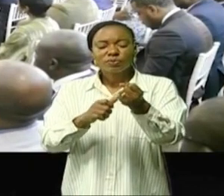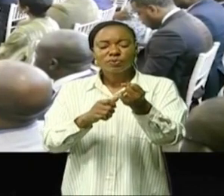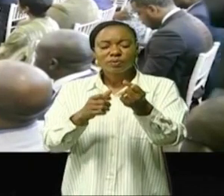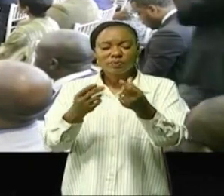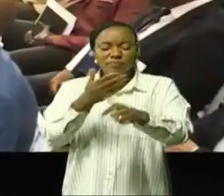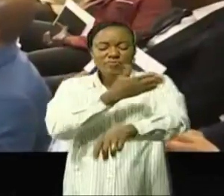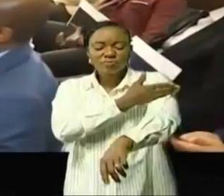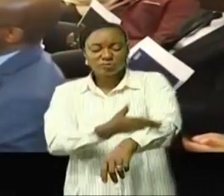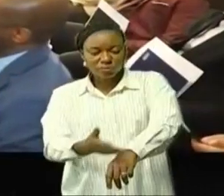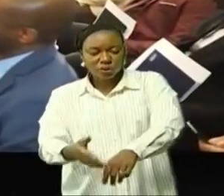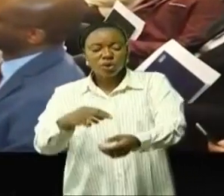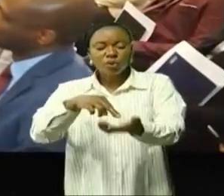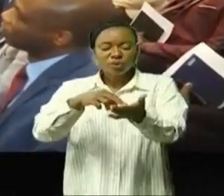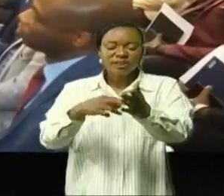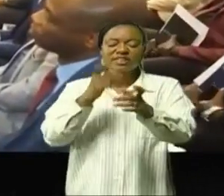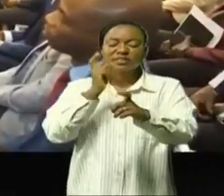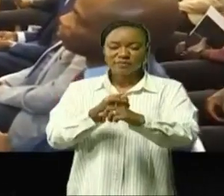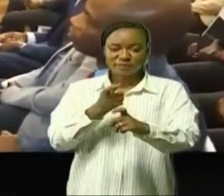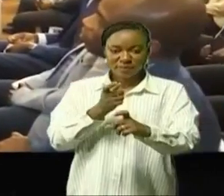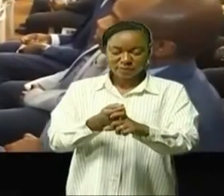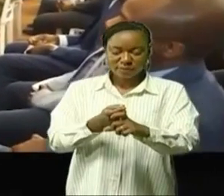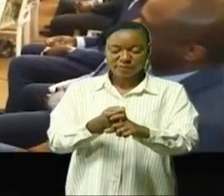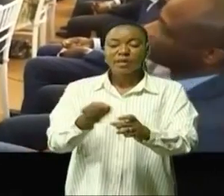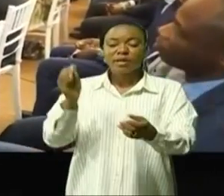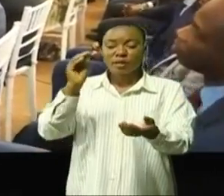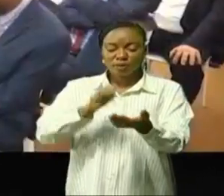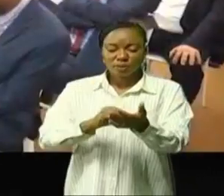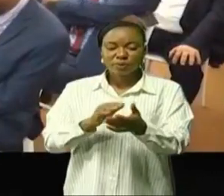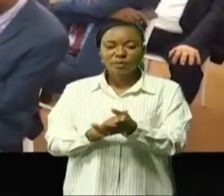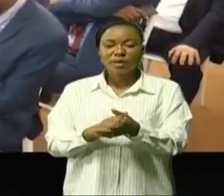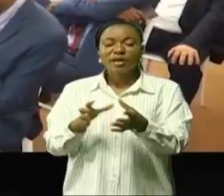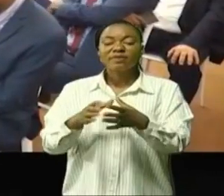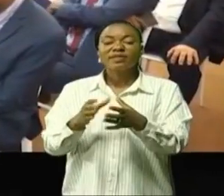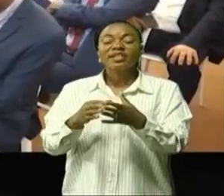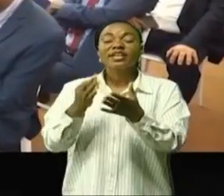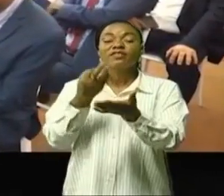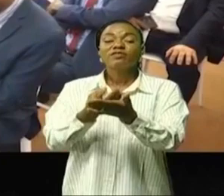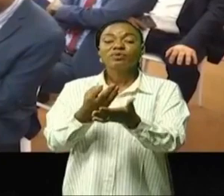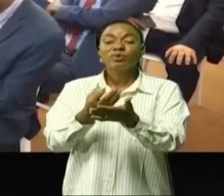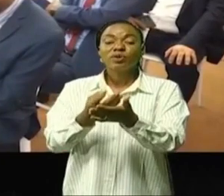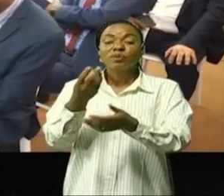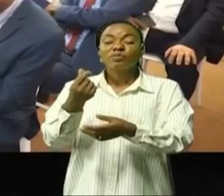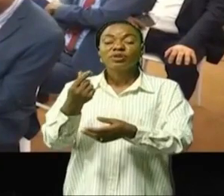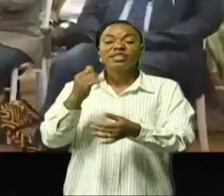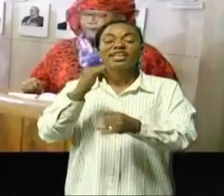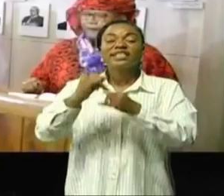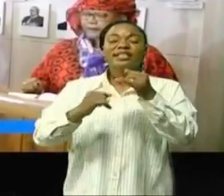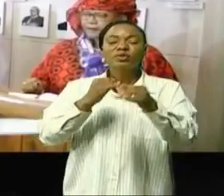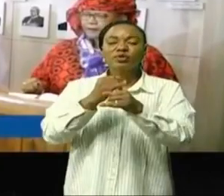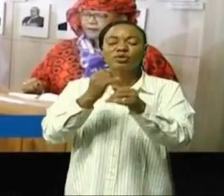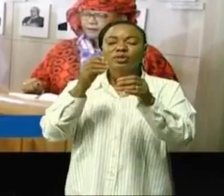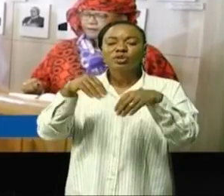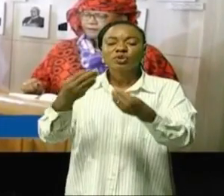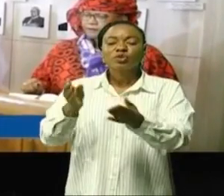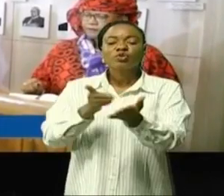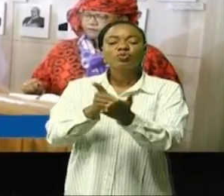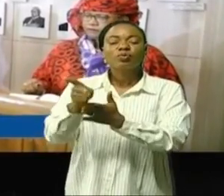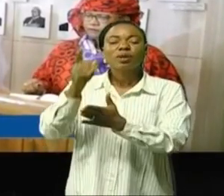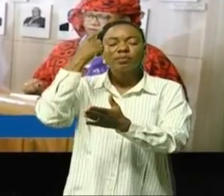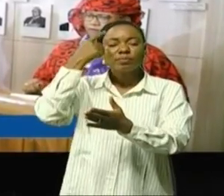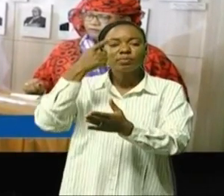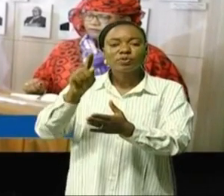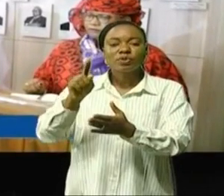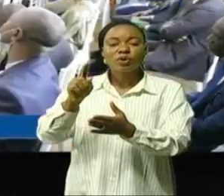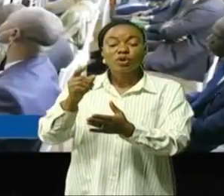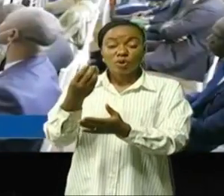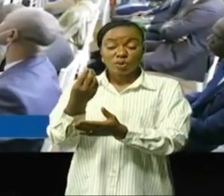cessations de paiement. La conclusion de la deuxième revue avec le Fonds monétaire international donne droit à un tirage immédiat d'un